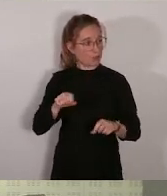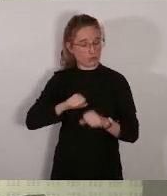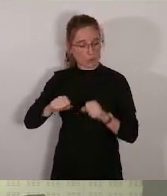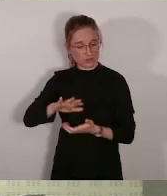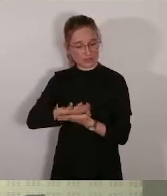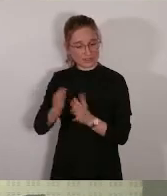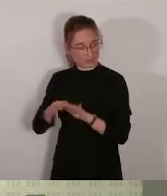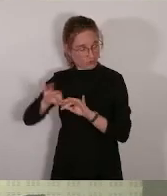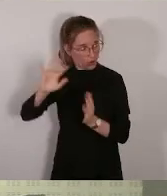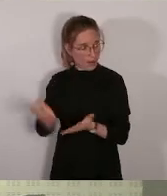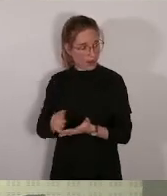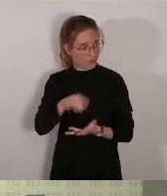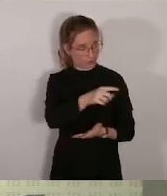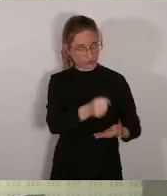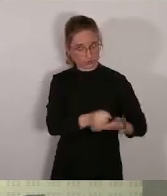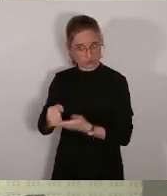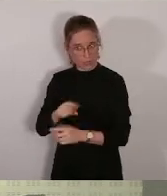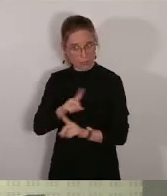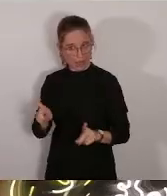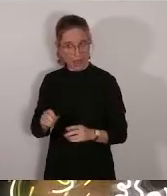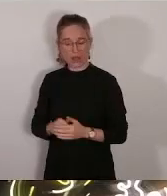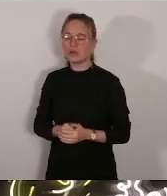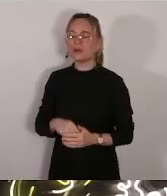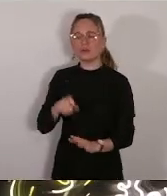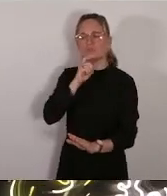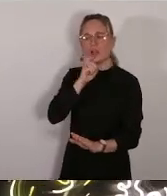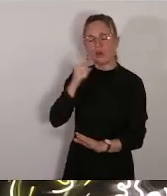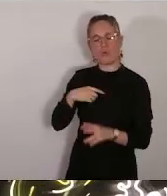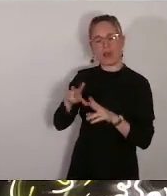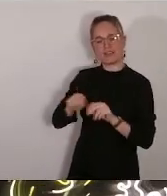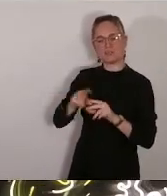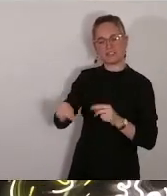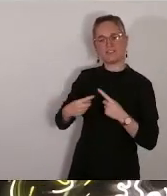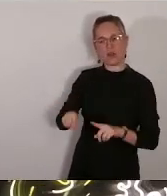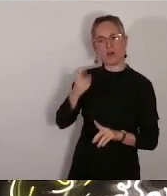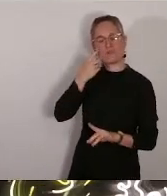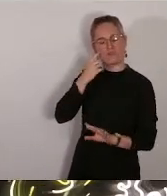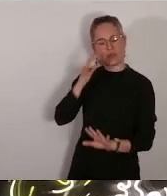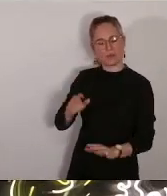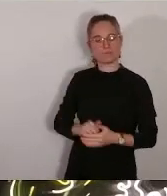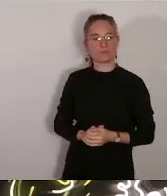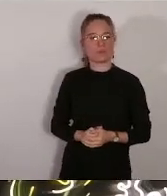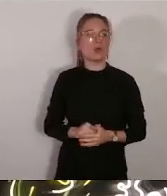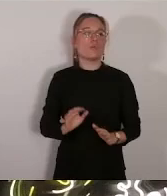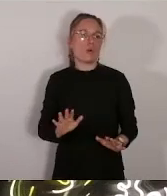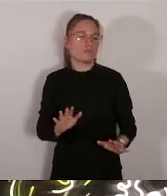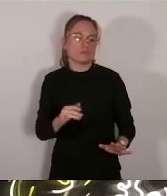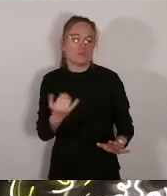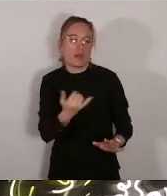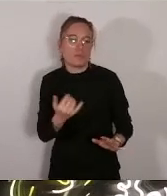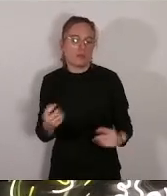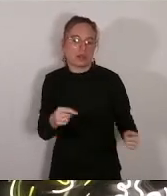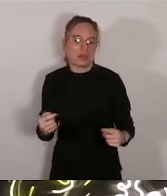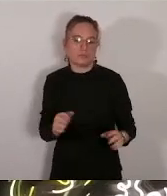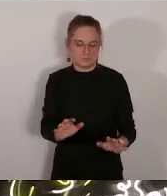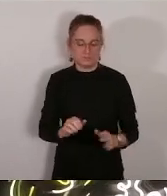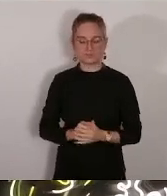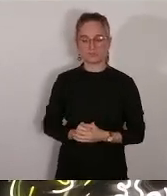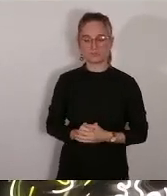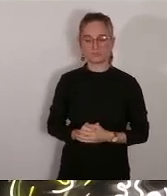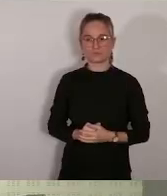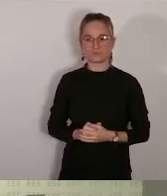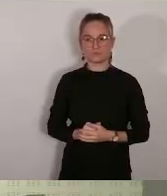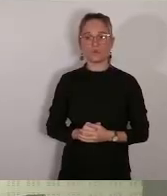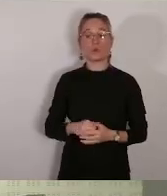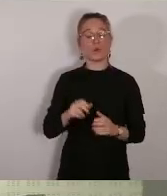avez tort. Oui, écoutez, tout à l'heure, je m'expliquerai différemment, vous verrez. – Allez, allez, pas de tac au tac. Je prends les votes. Donc on a noté votre